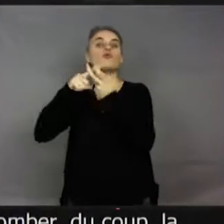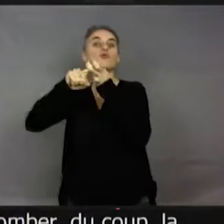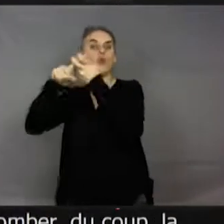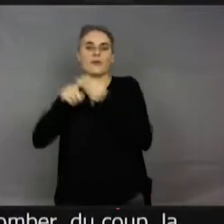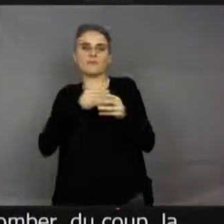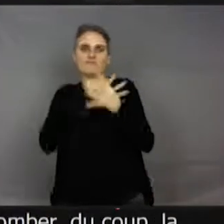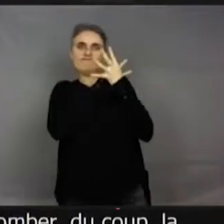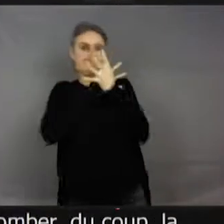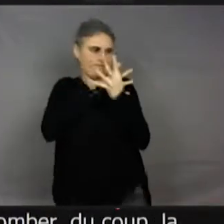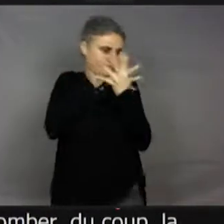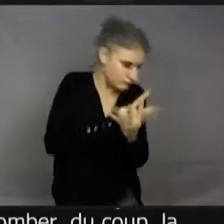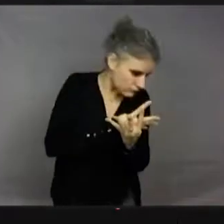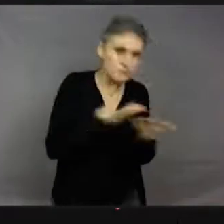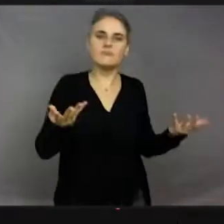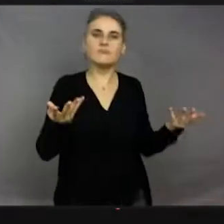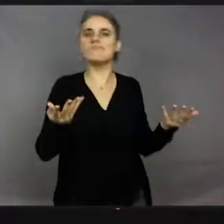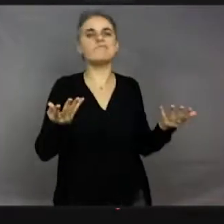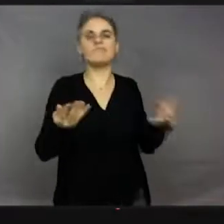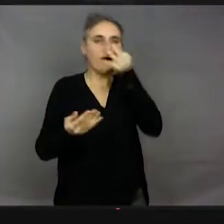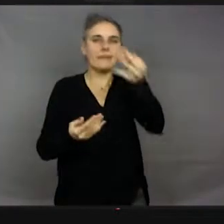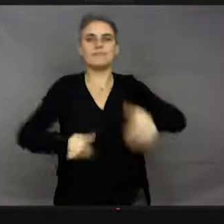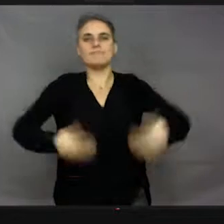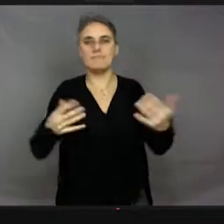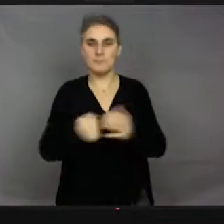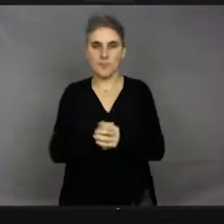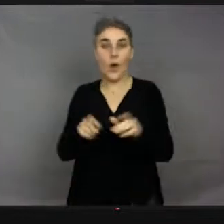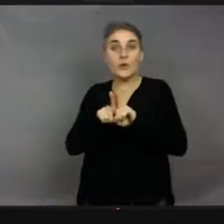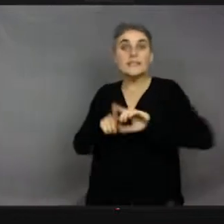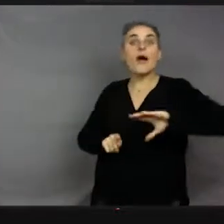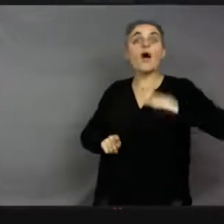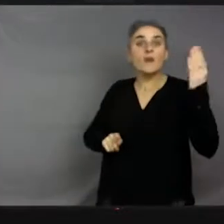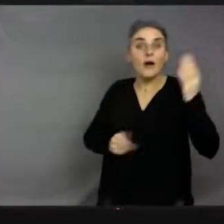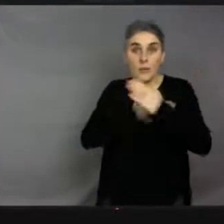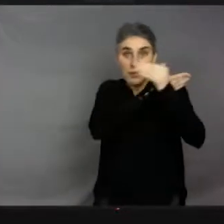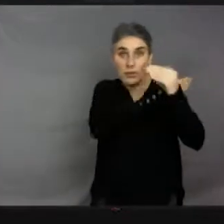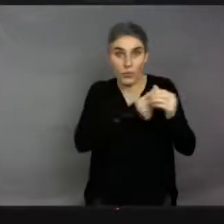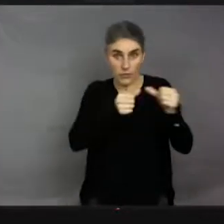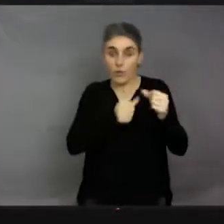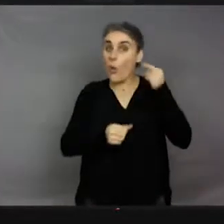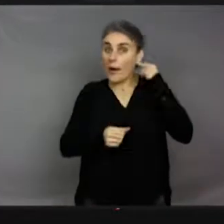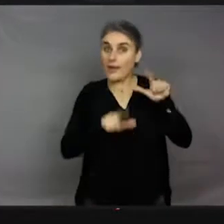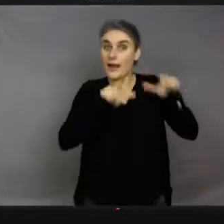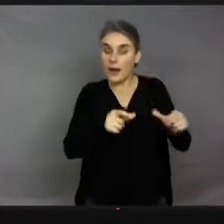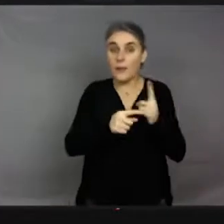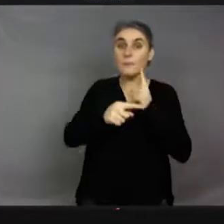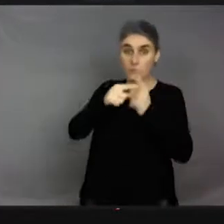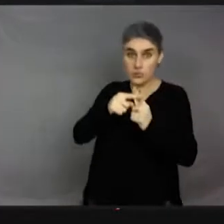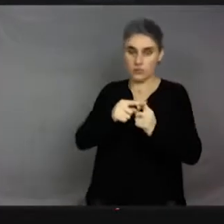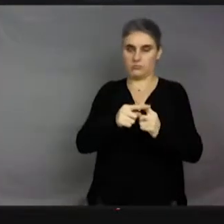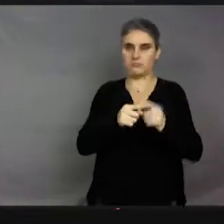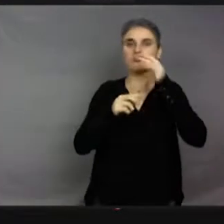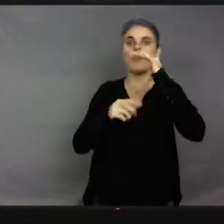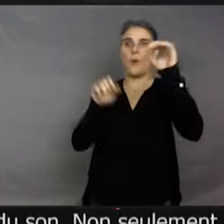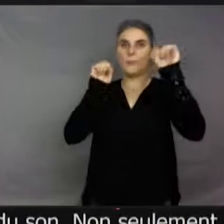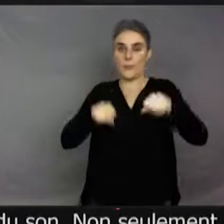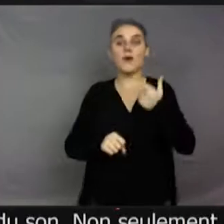Et puis, il y en a d'autres qui ont une oreille et un organe qui émet du son. Donc, non seulement il va entendre la chauve-souris, et